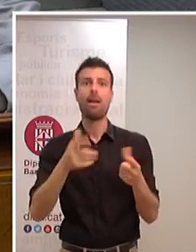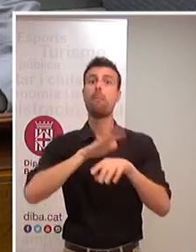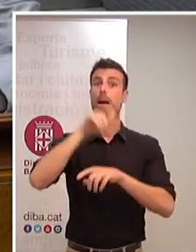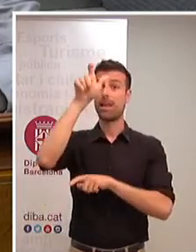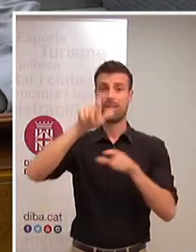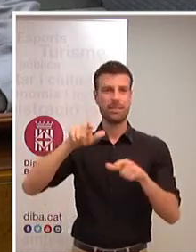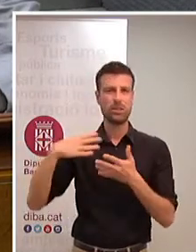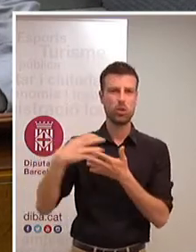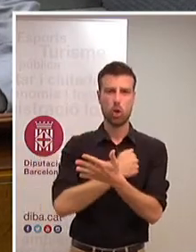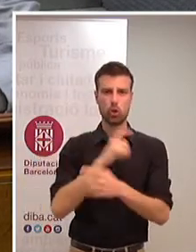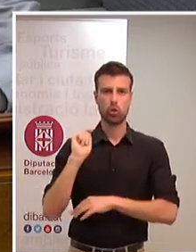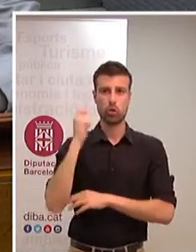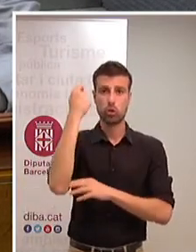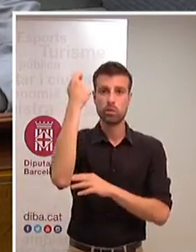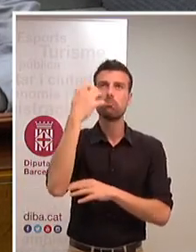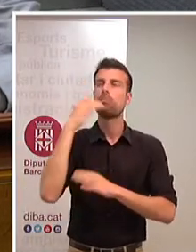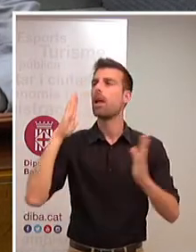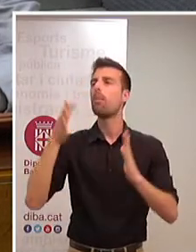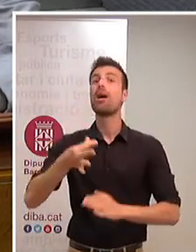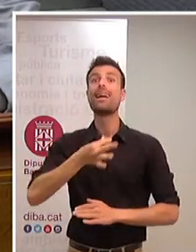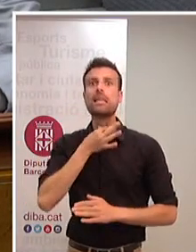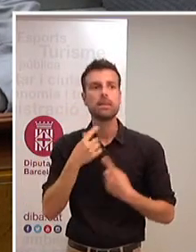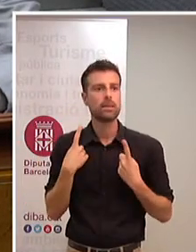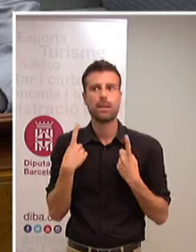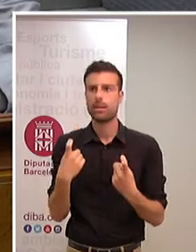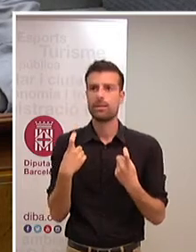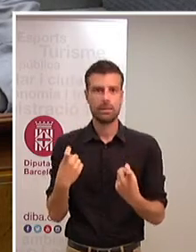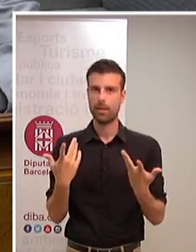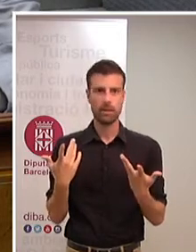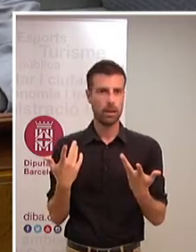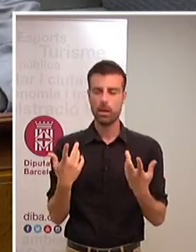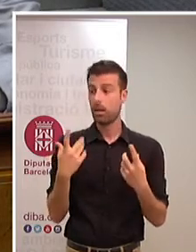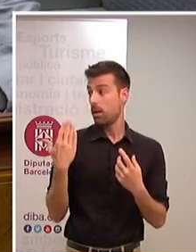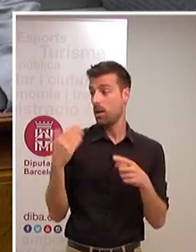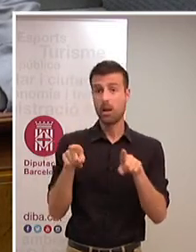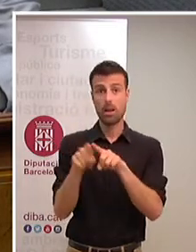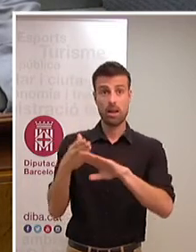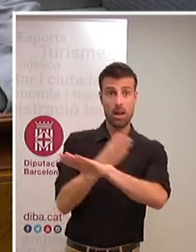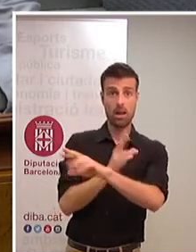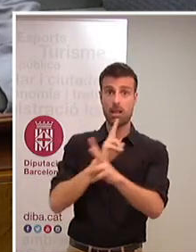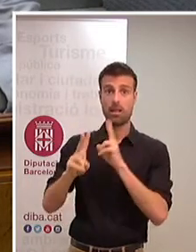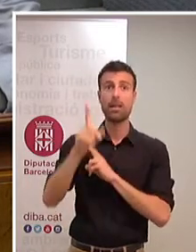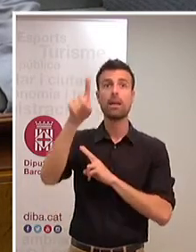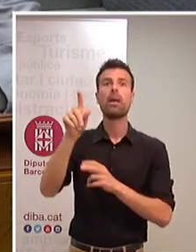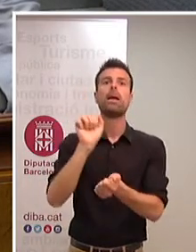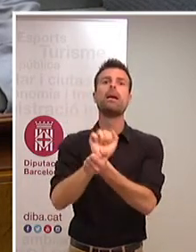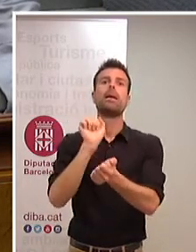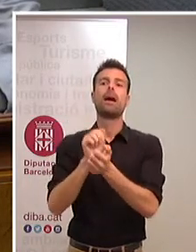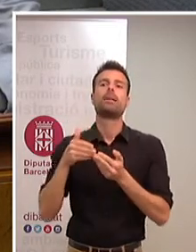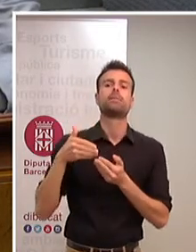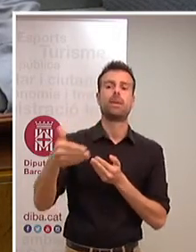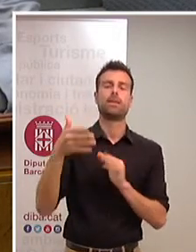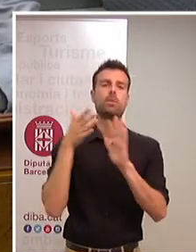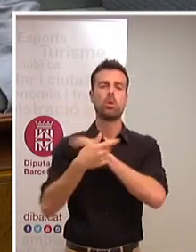allò que en moments de crisi necessitàvem, com deies tu fa, una estona i també l'esperança de poder fer polítiques